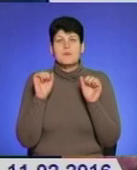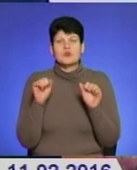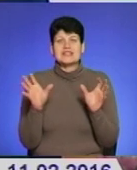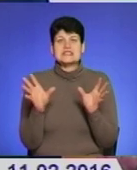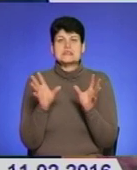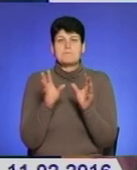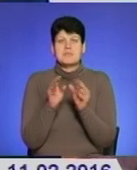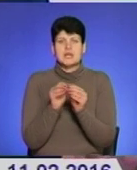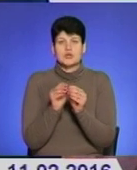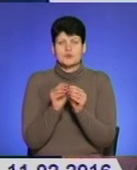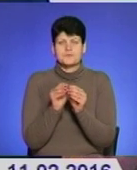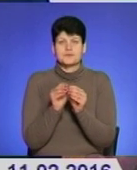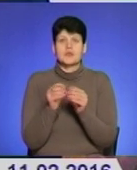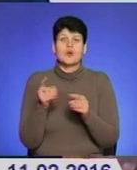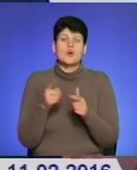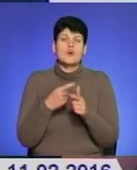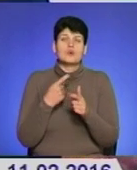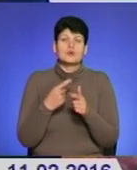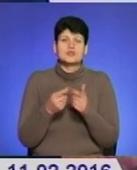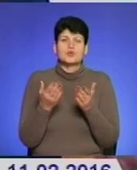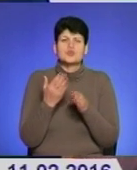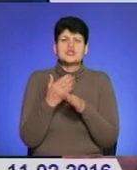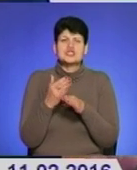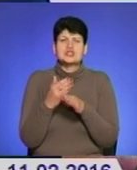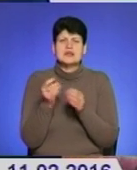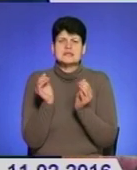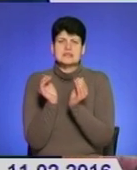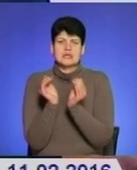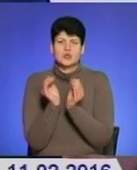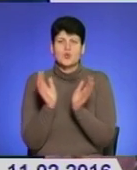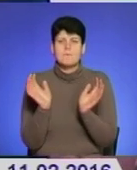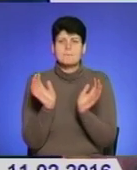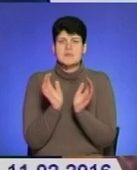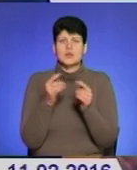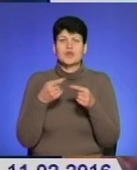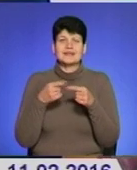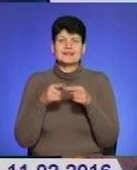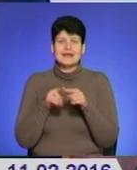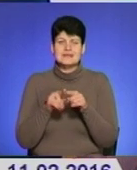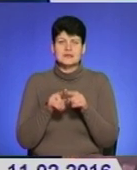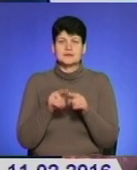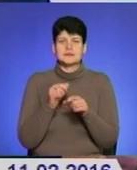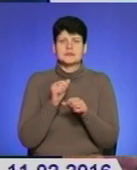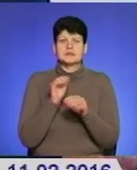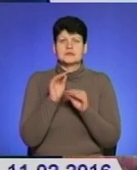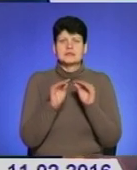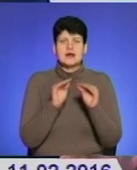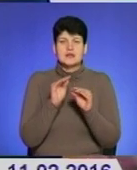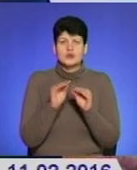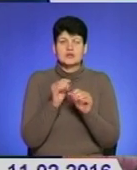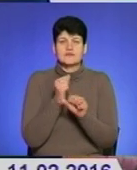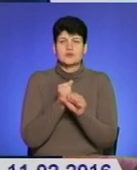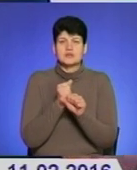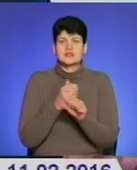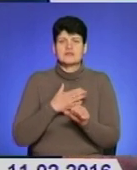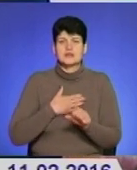хоча б якісь частину отої малої техніки налагодити, виробляти в